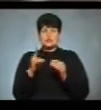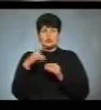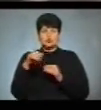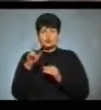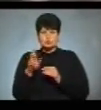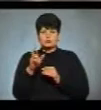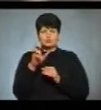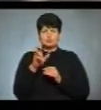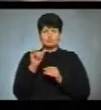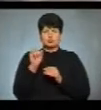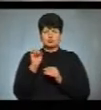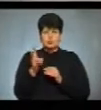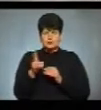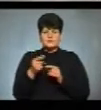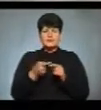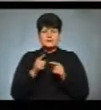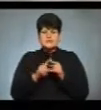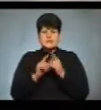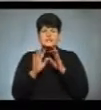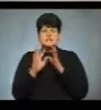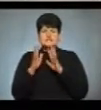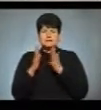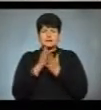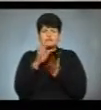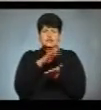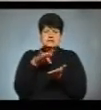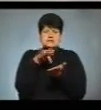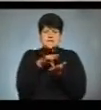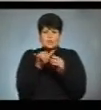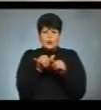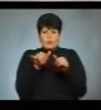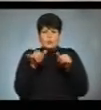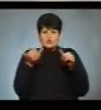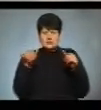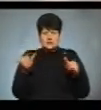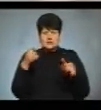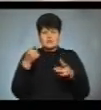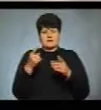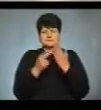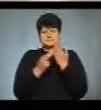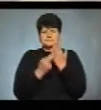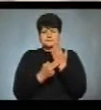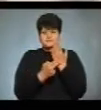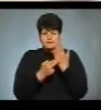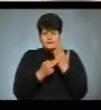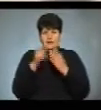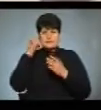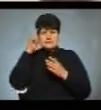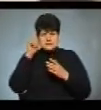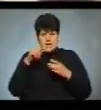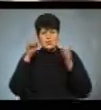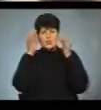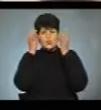бук. Біблійний ботанічний сад повинен бути центром поширення теологічних знань, культури,